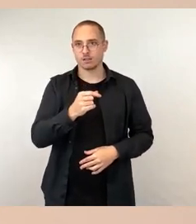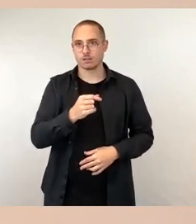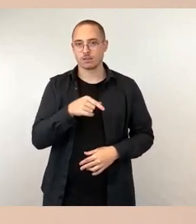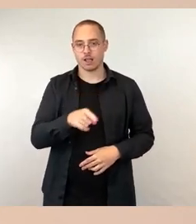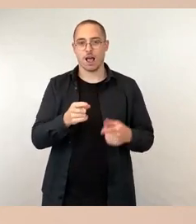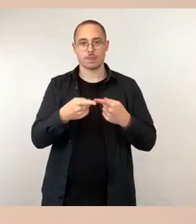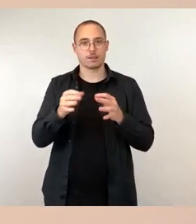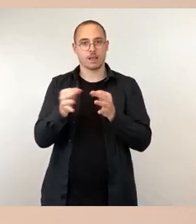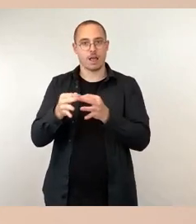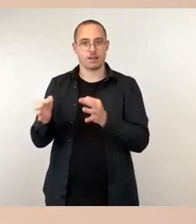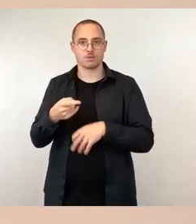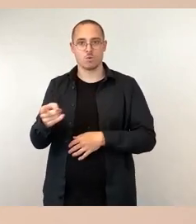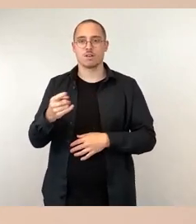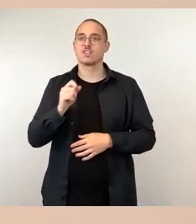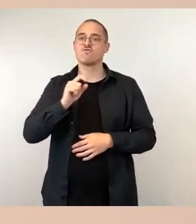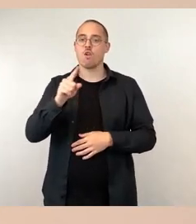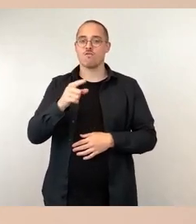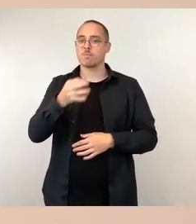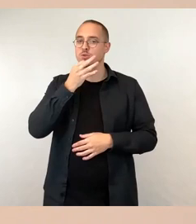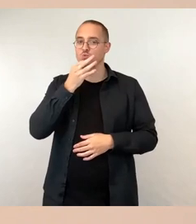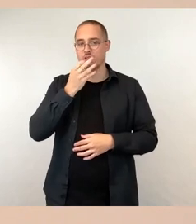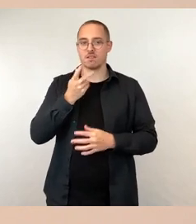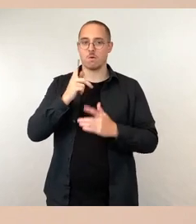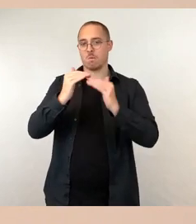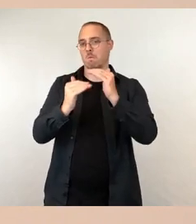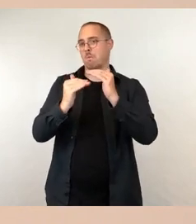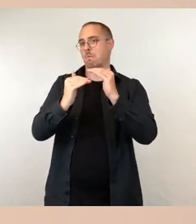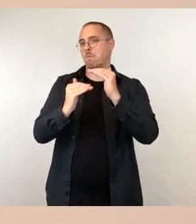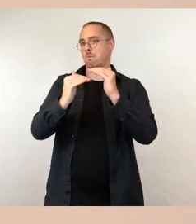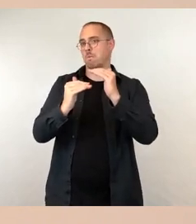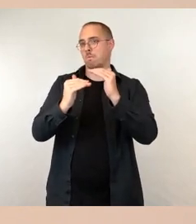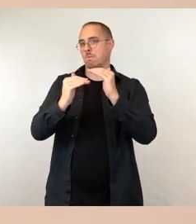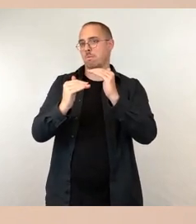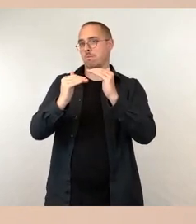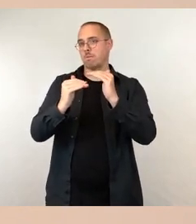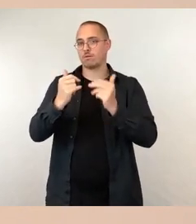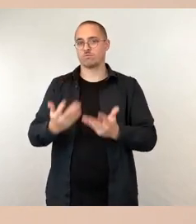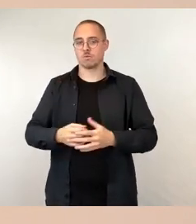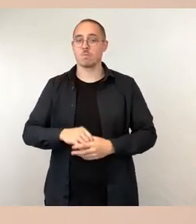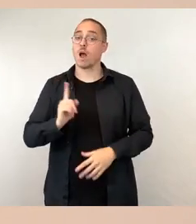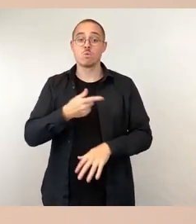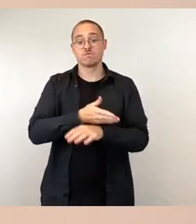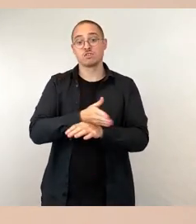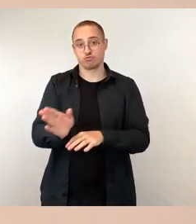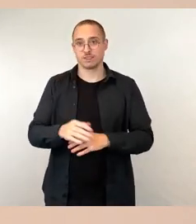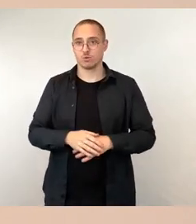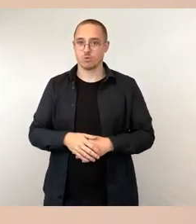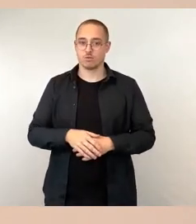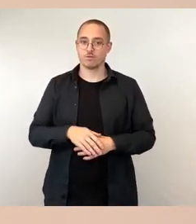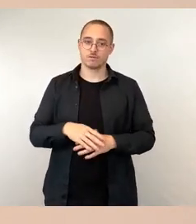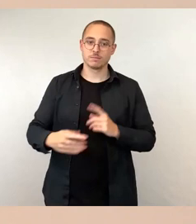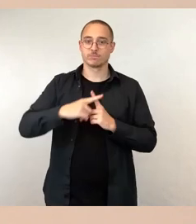Minuten Wert gekratzt. Wir haben also dort auch Verspätungen additiv gehabt zu den sowieso